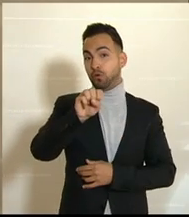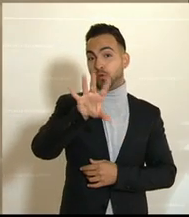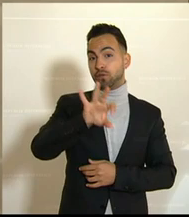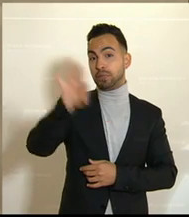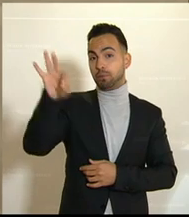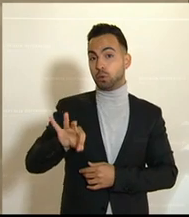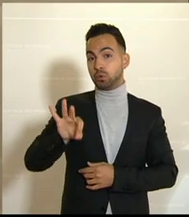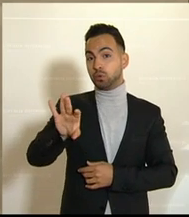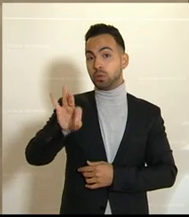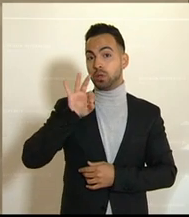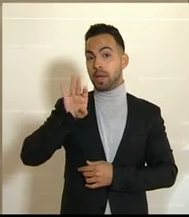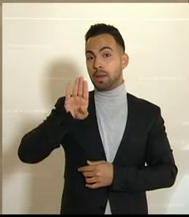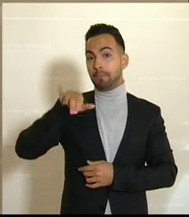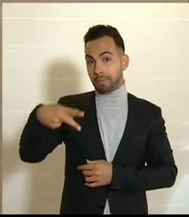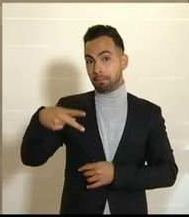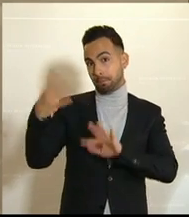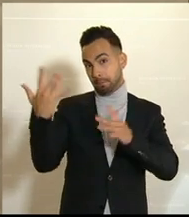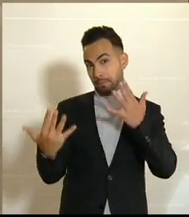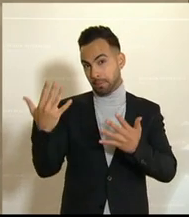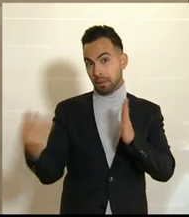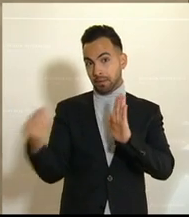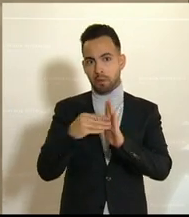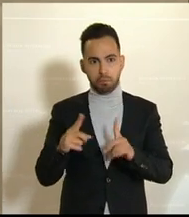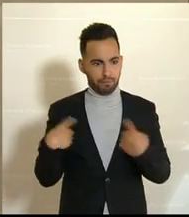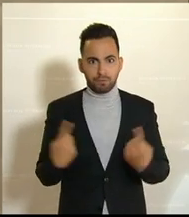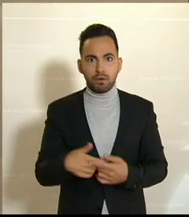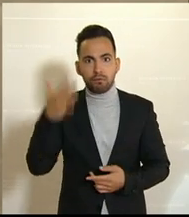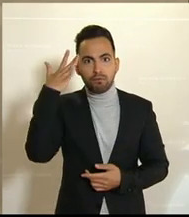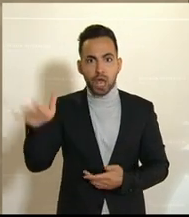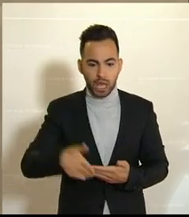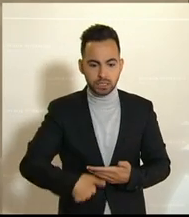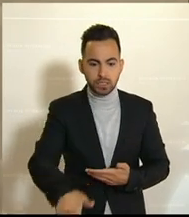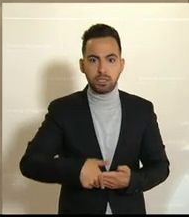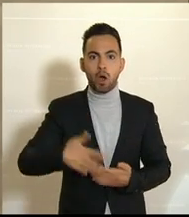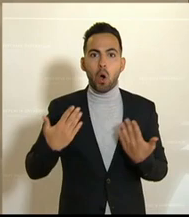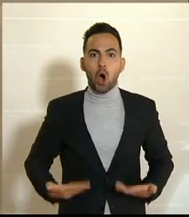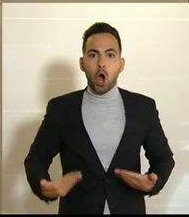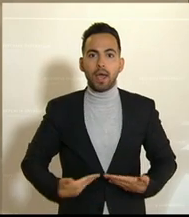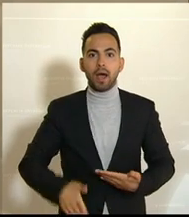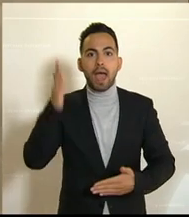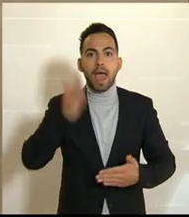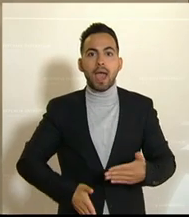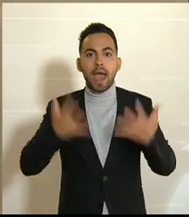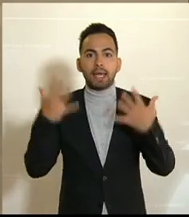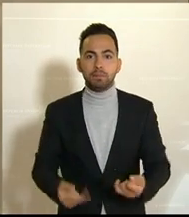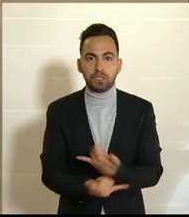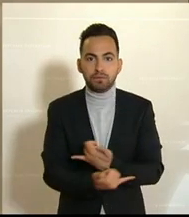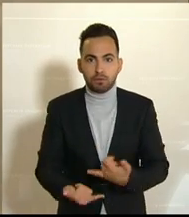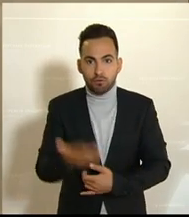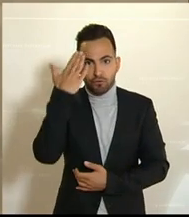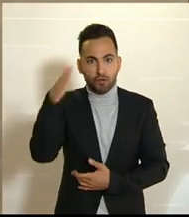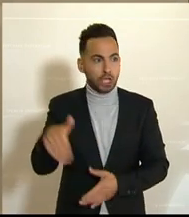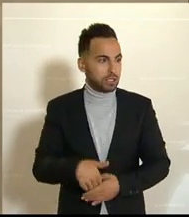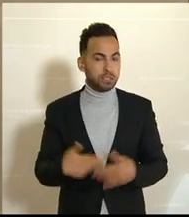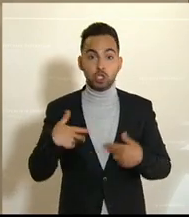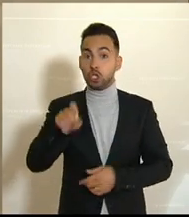des Bruttoinlandsproduktes nieder. Nur wir wissen nicht, wie das heuer in der Endabrechnung aussehen wird. Wir haben 12